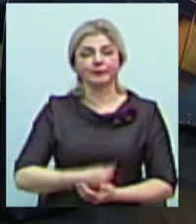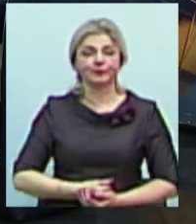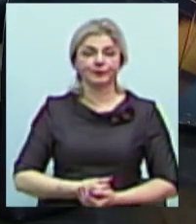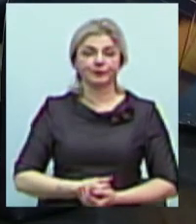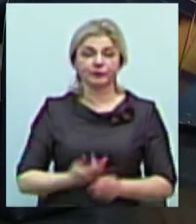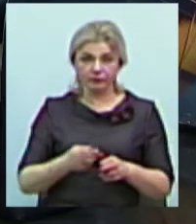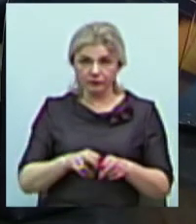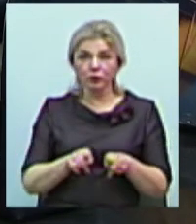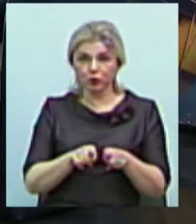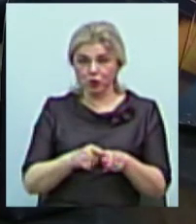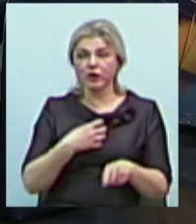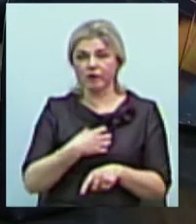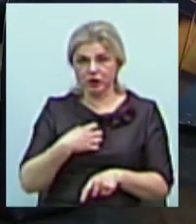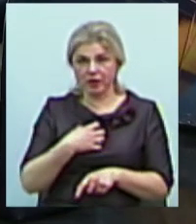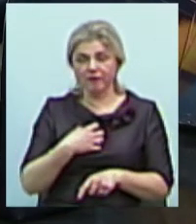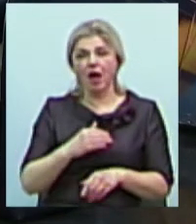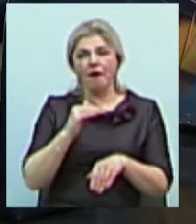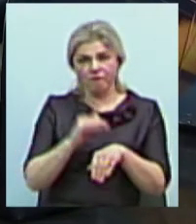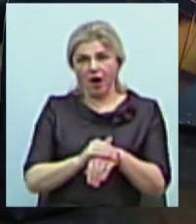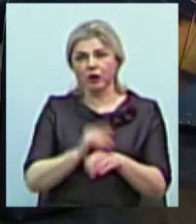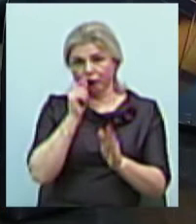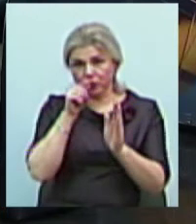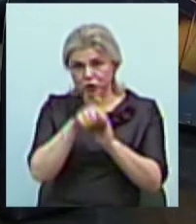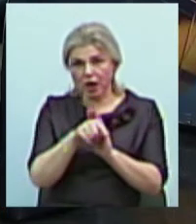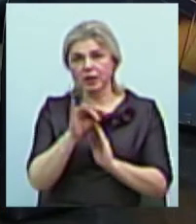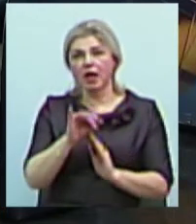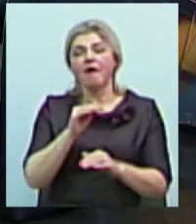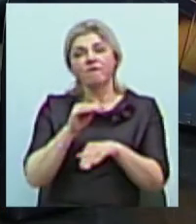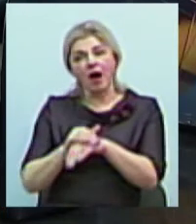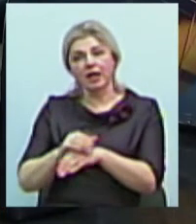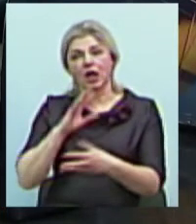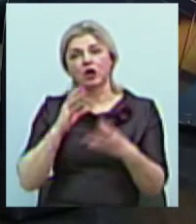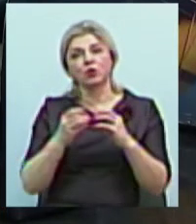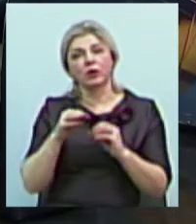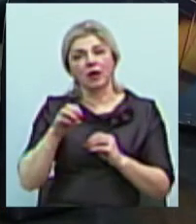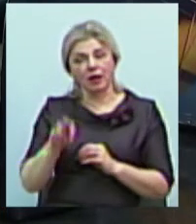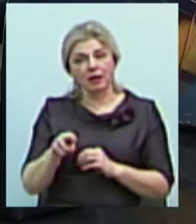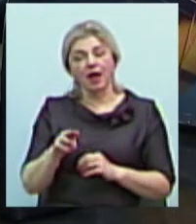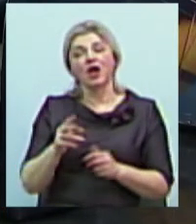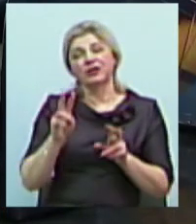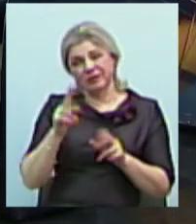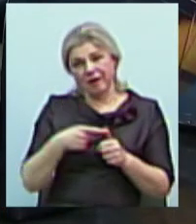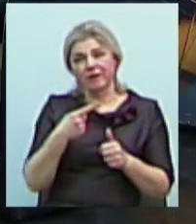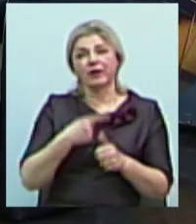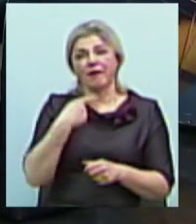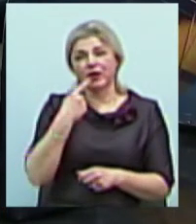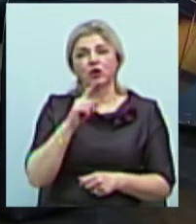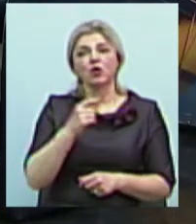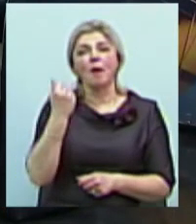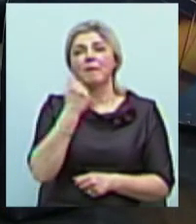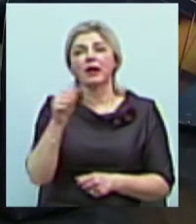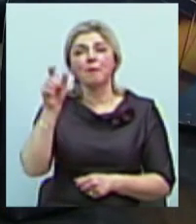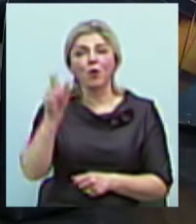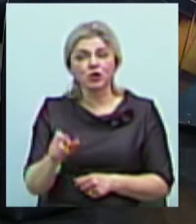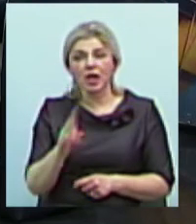важливо. Окремо факт втручання, окремо факт результатів. Так, так. Ну, знаєте, як переможця не судять, там якісь може такі... У нас, мабуть,